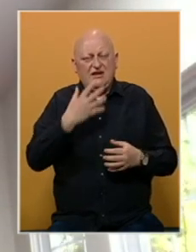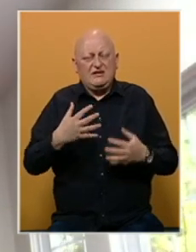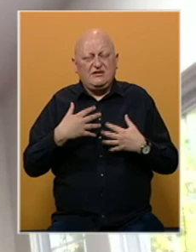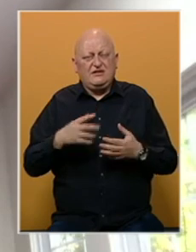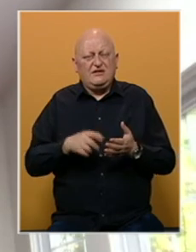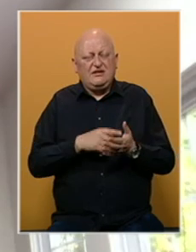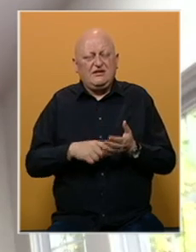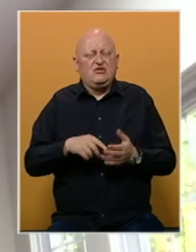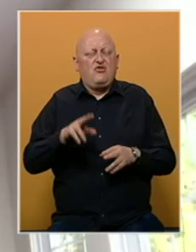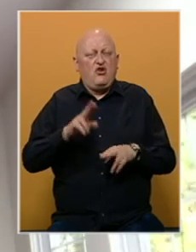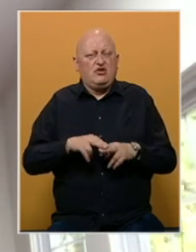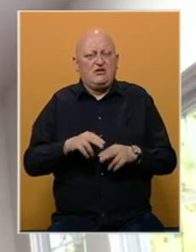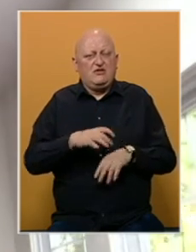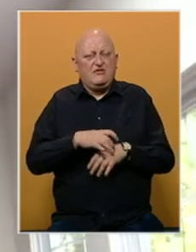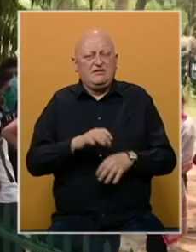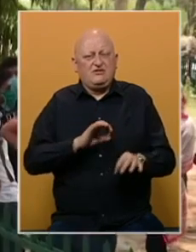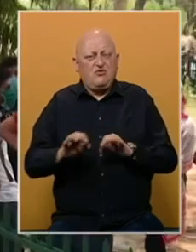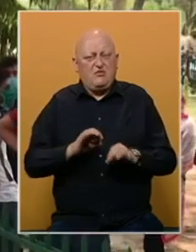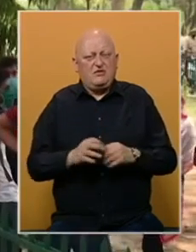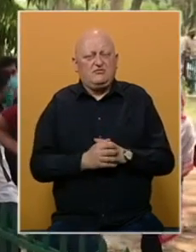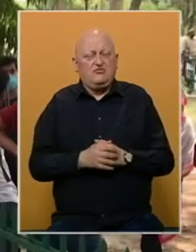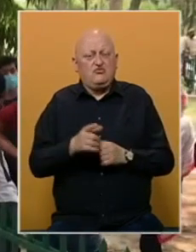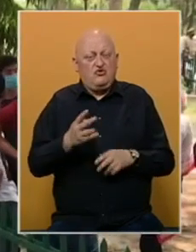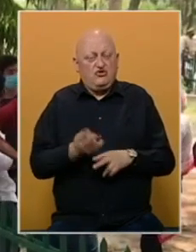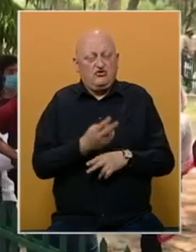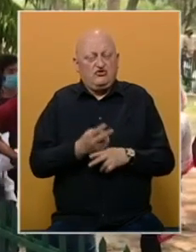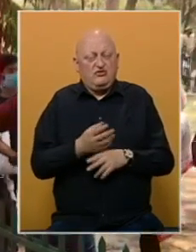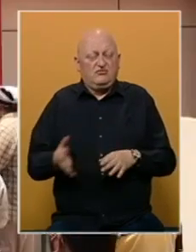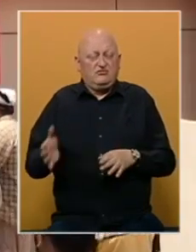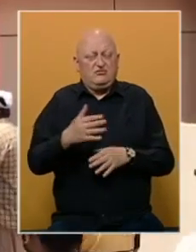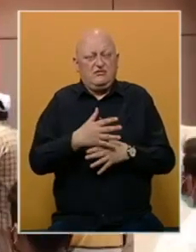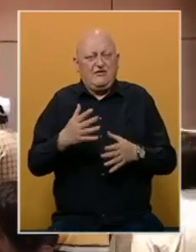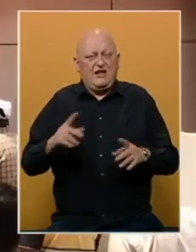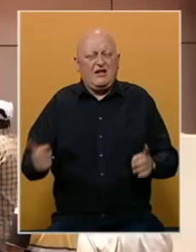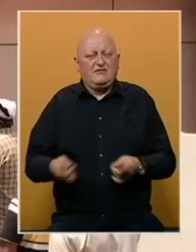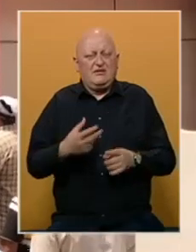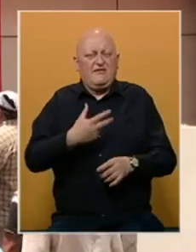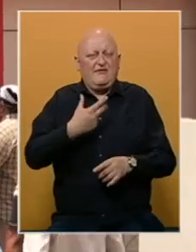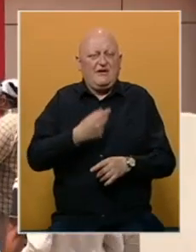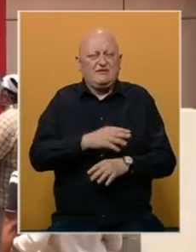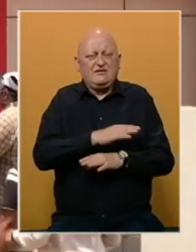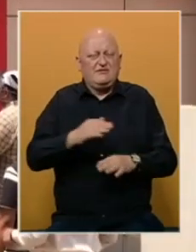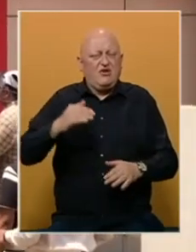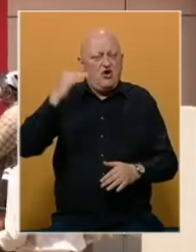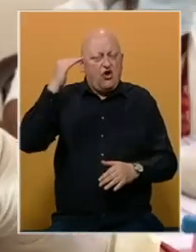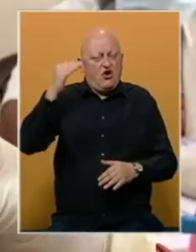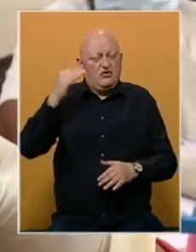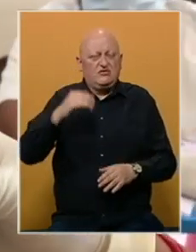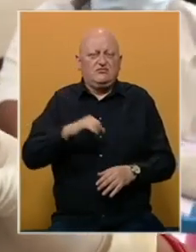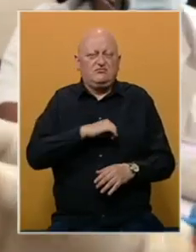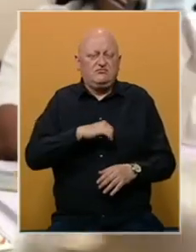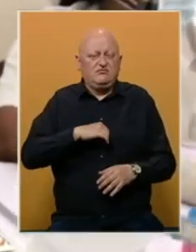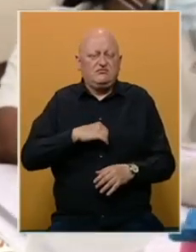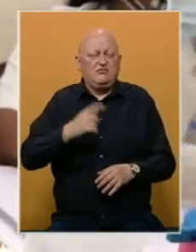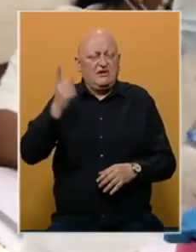testove i ostalu medicinsku opremu. U toj zemlji je pokrenuta velika kampanja vakcinacije svih odraslih. Zanimljivo